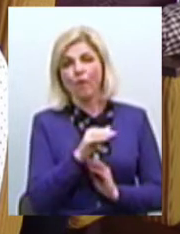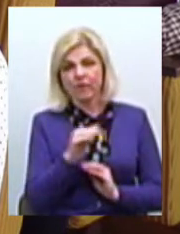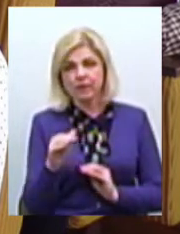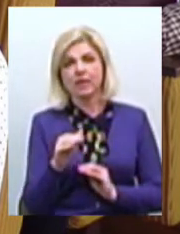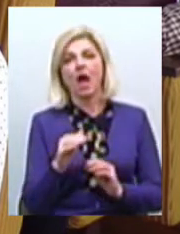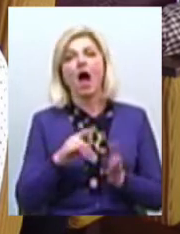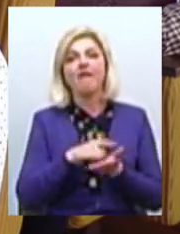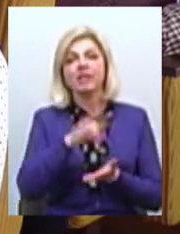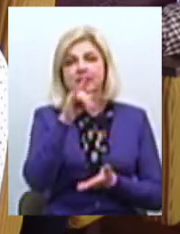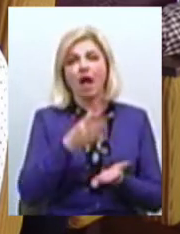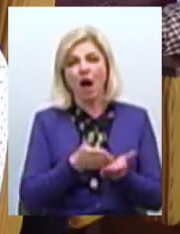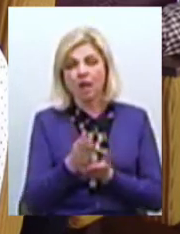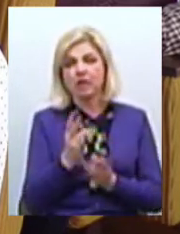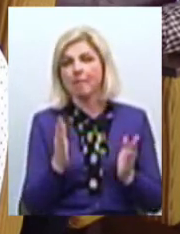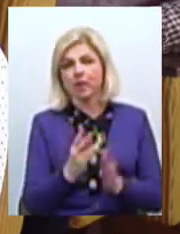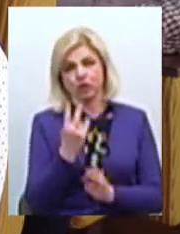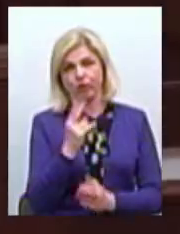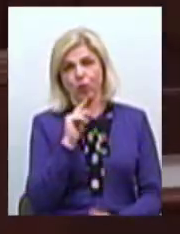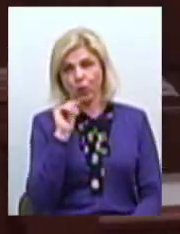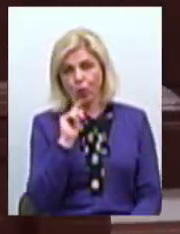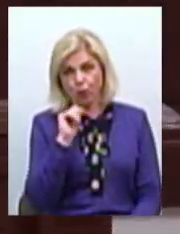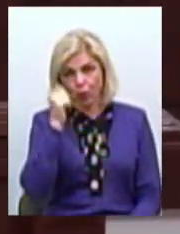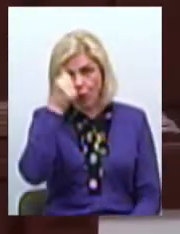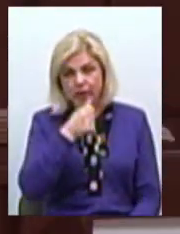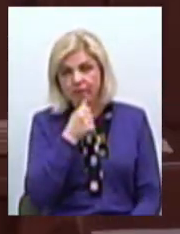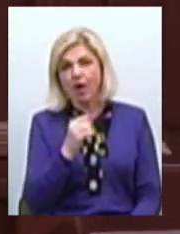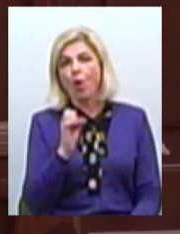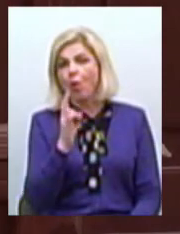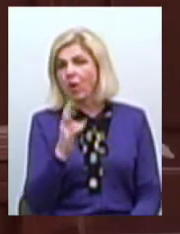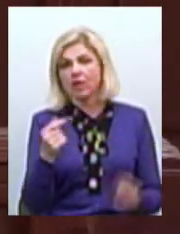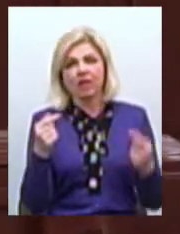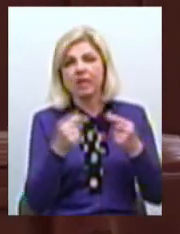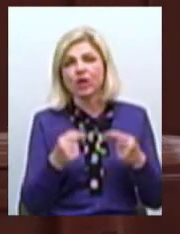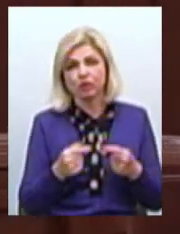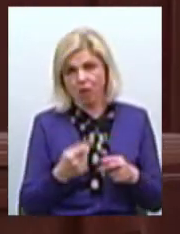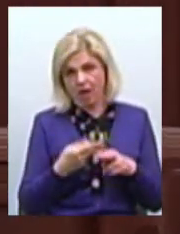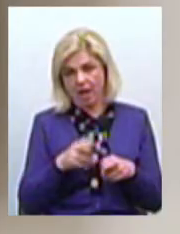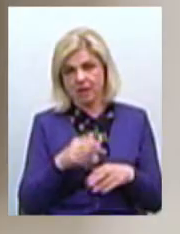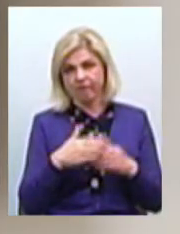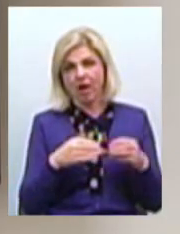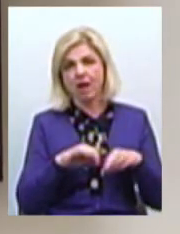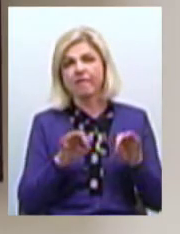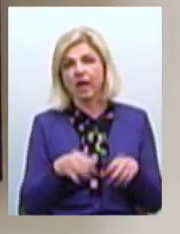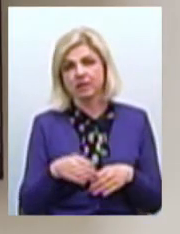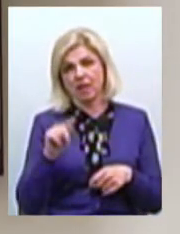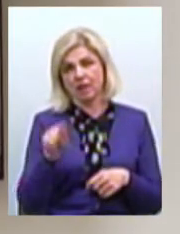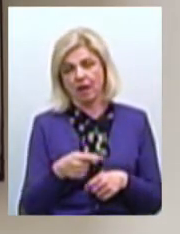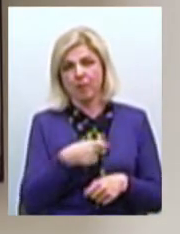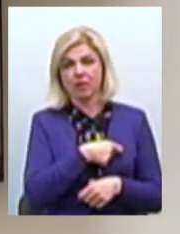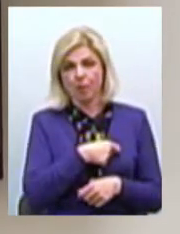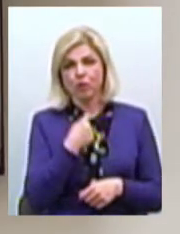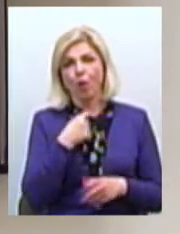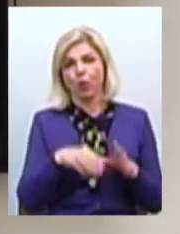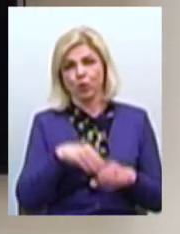галузі не менше 2 років Він не відповідає кваліфікаційним требам Депутати голосують